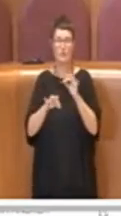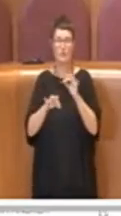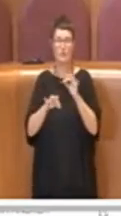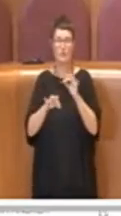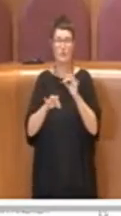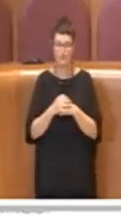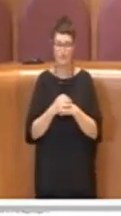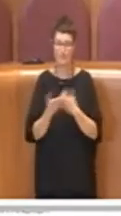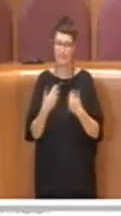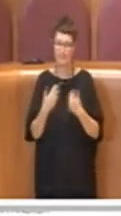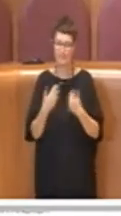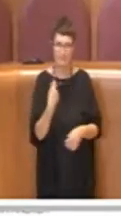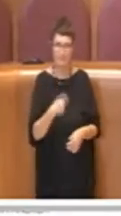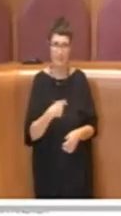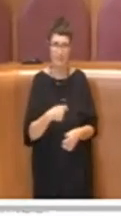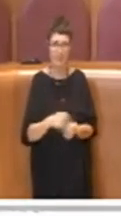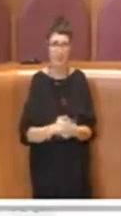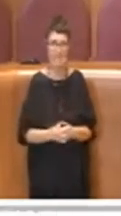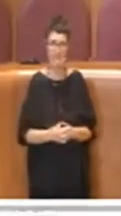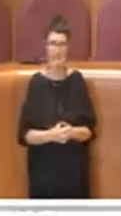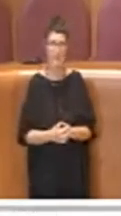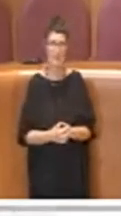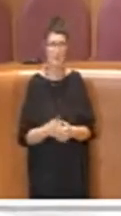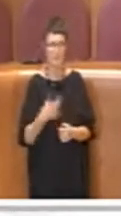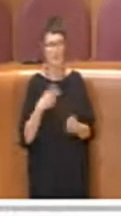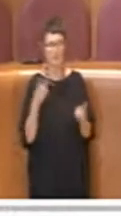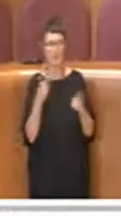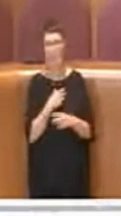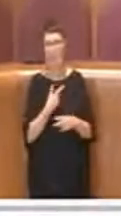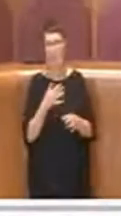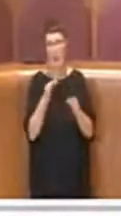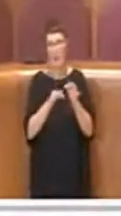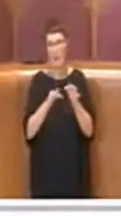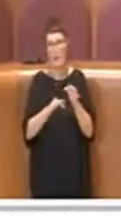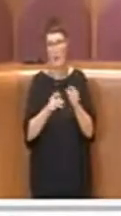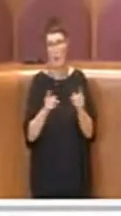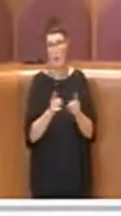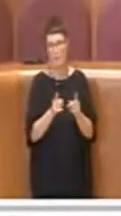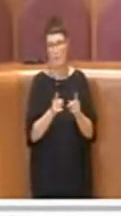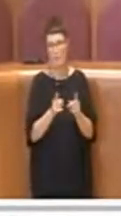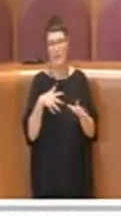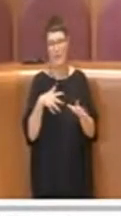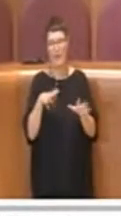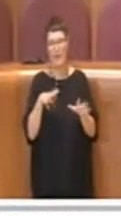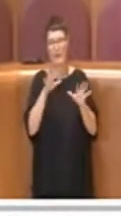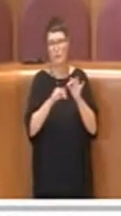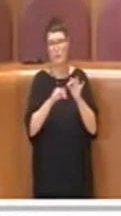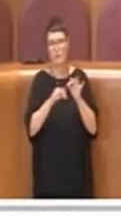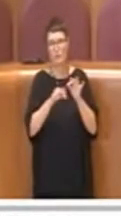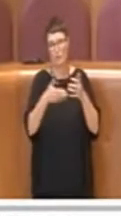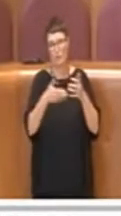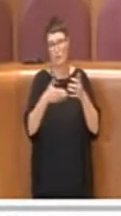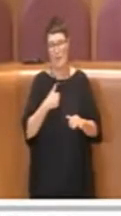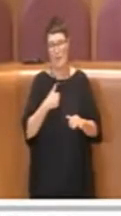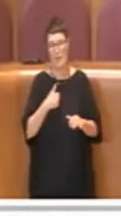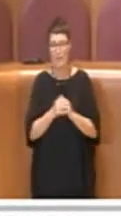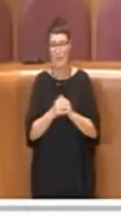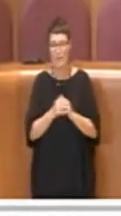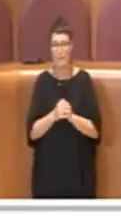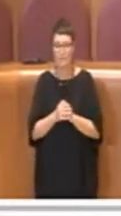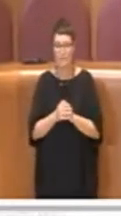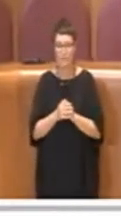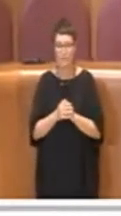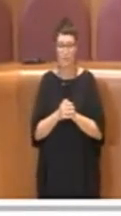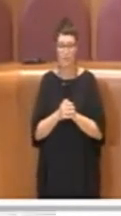Grazie Presidente, prenderò veramente solo qualche minuto, meno tempo dei 10 minuti a me concessi. Ho sentito ora